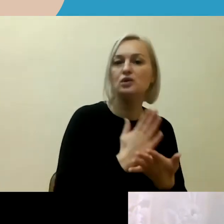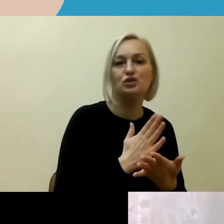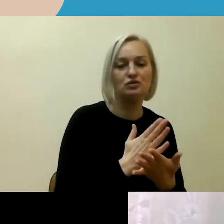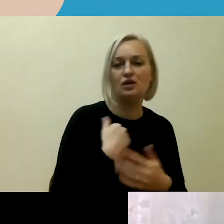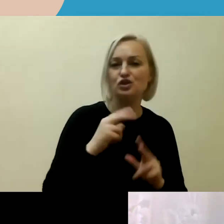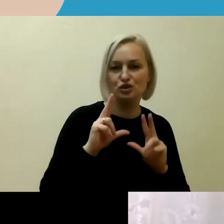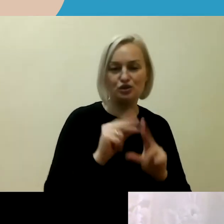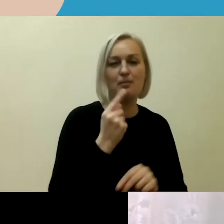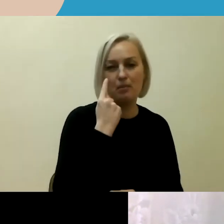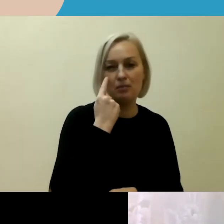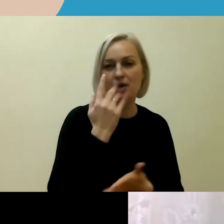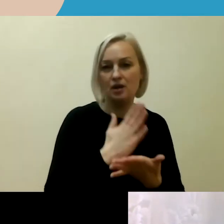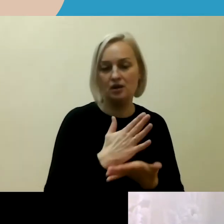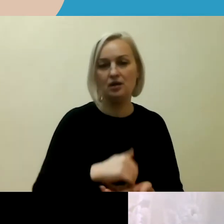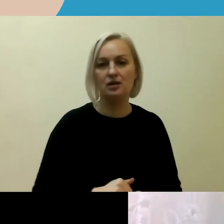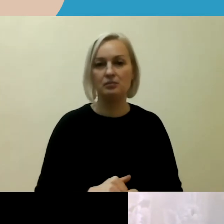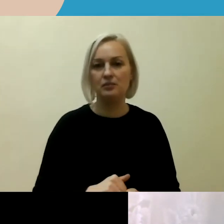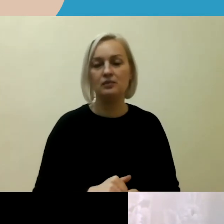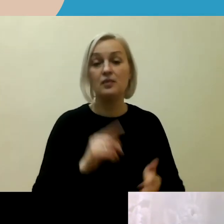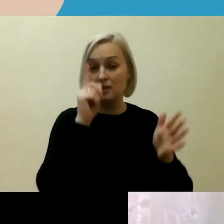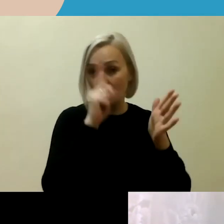Na ir tikiu, kad